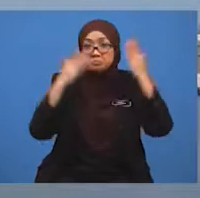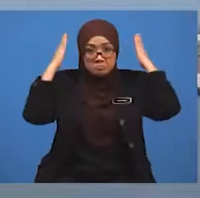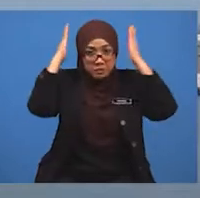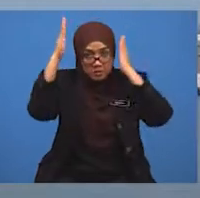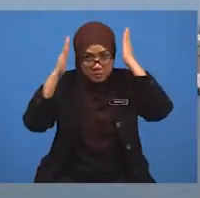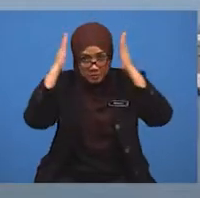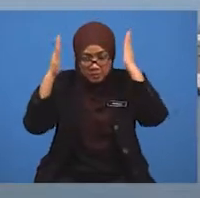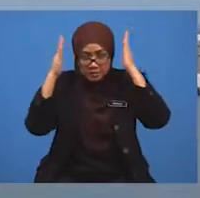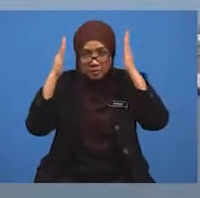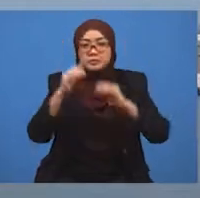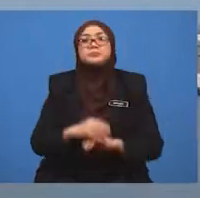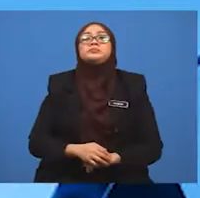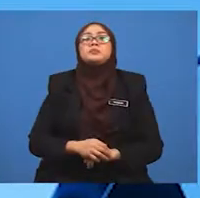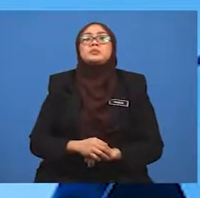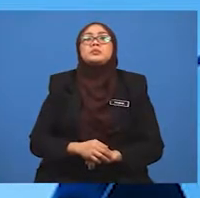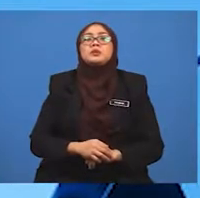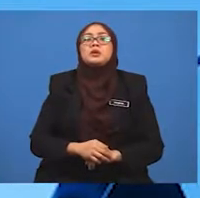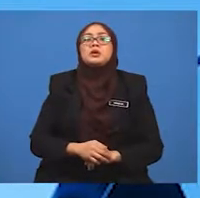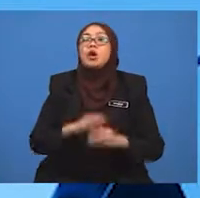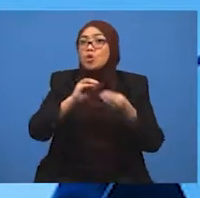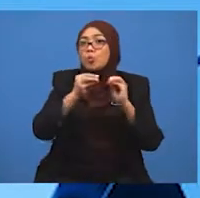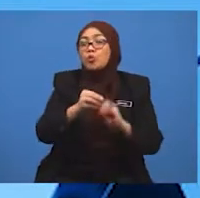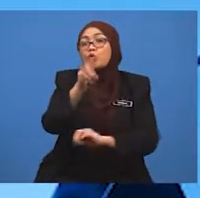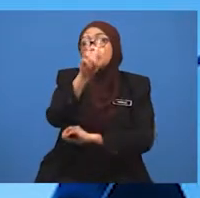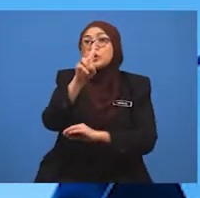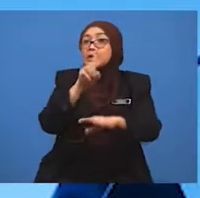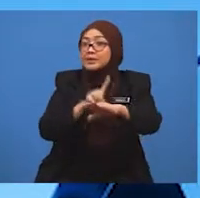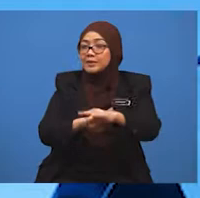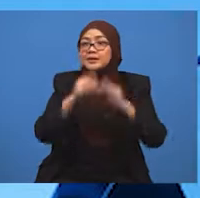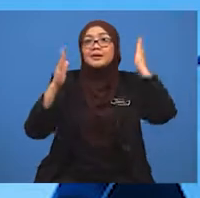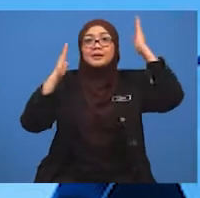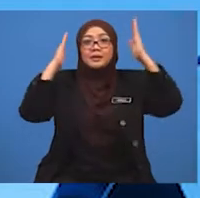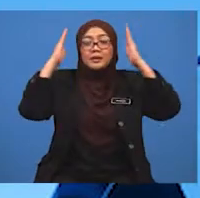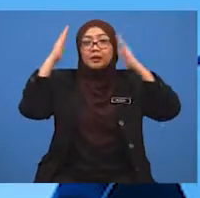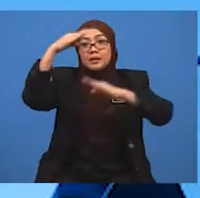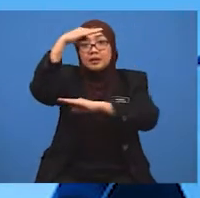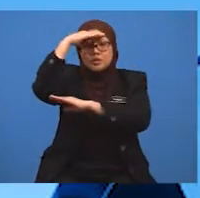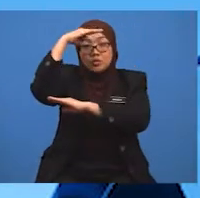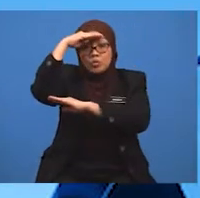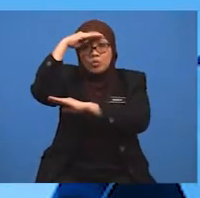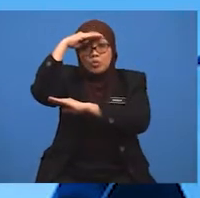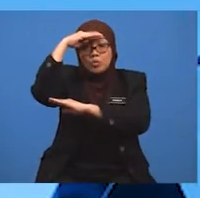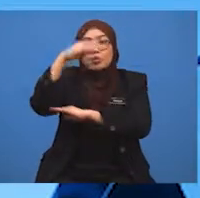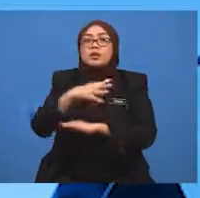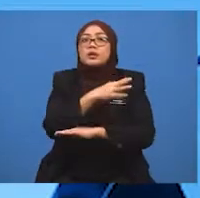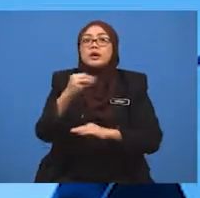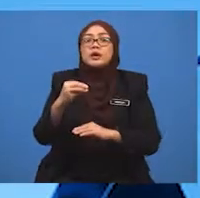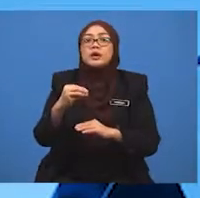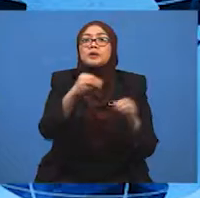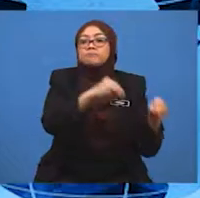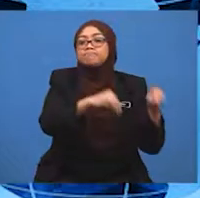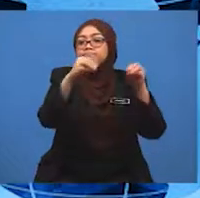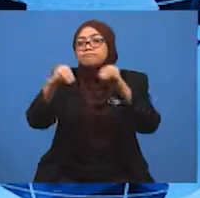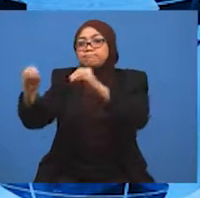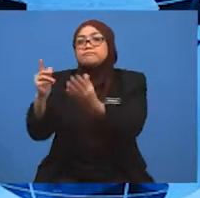pelabuhan yang kedua di negeri Johor dan pelabuhan muatan pindah kapal utama di Malaysia.